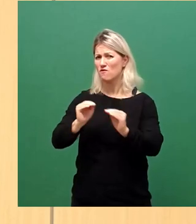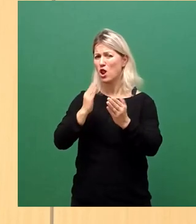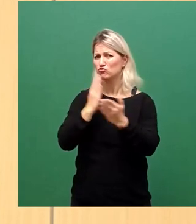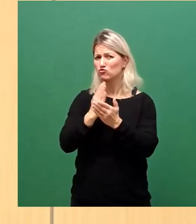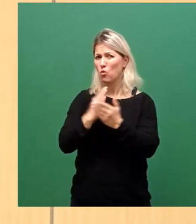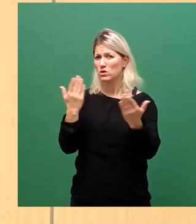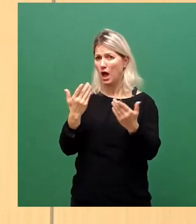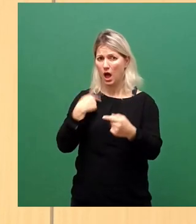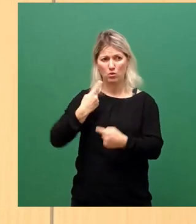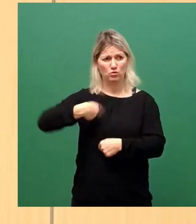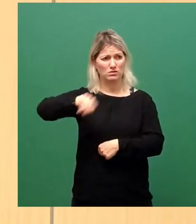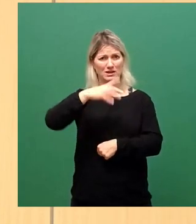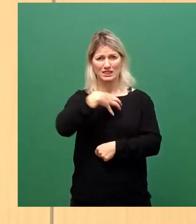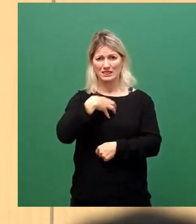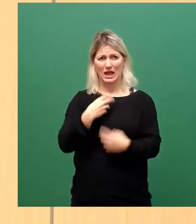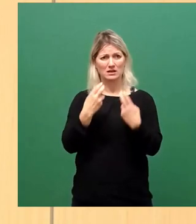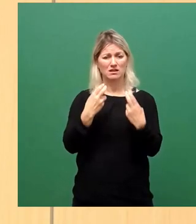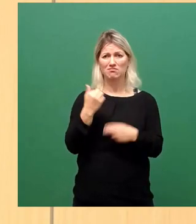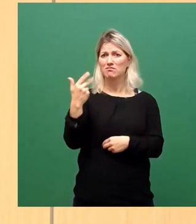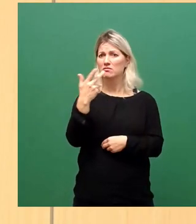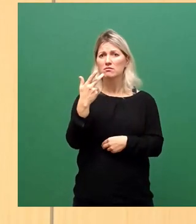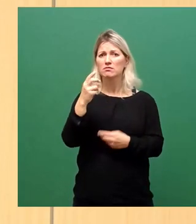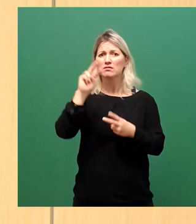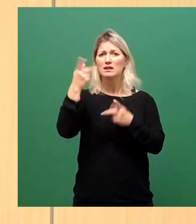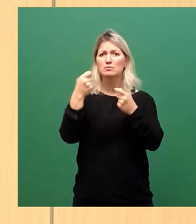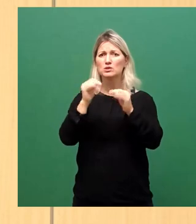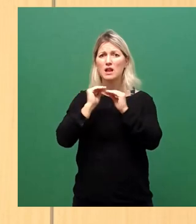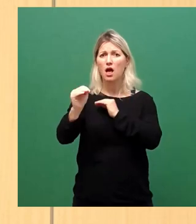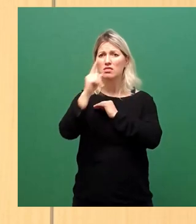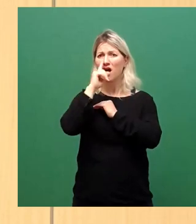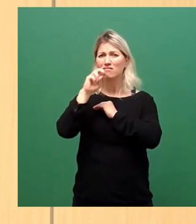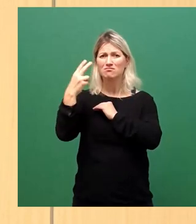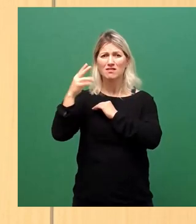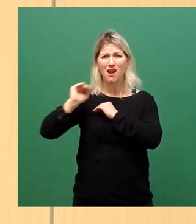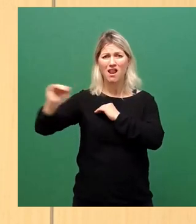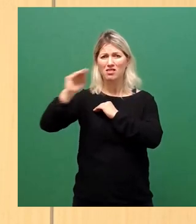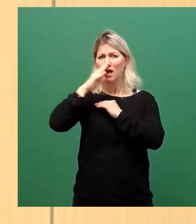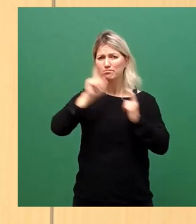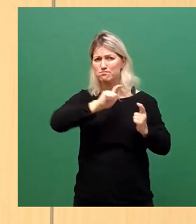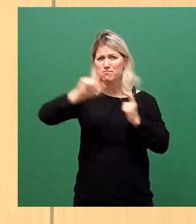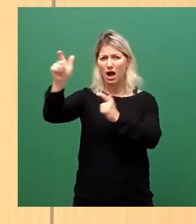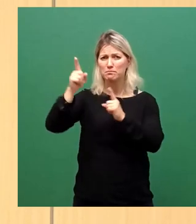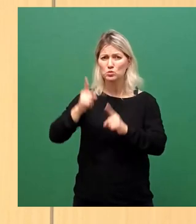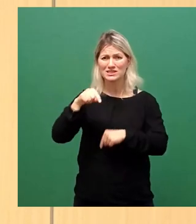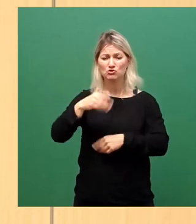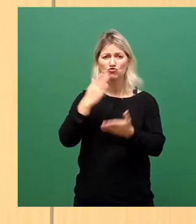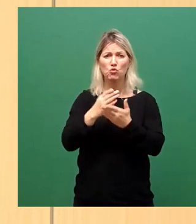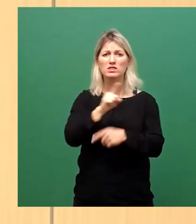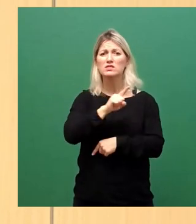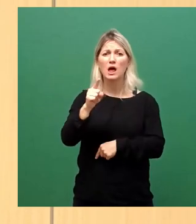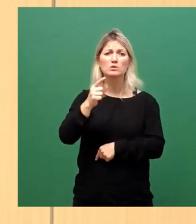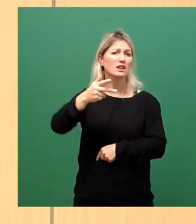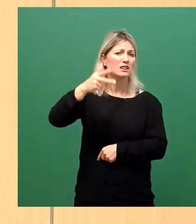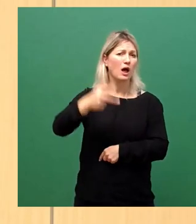in andere Bundesländer, gar in andere Länder ausgeflogen werden. Heute sind es bereits 1.381